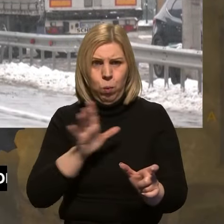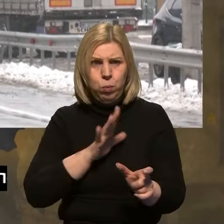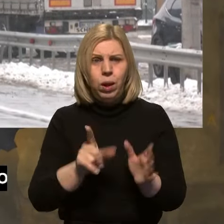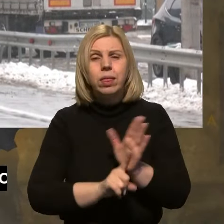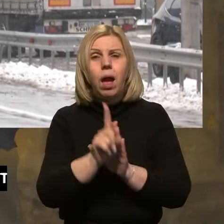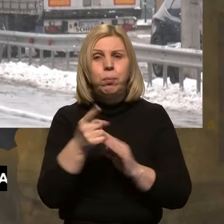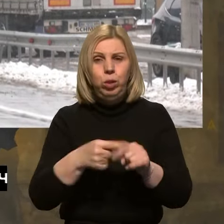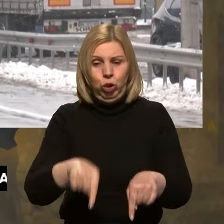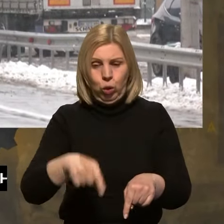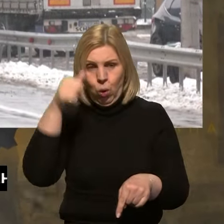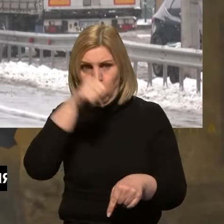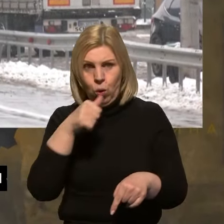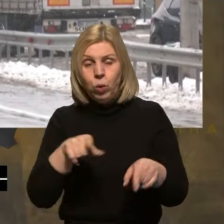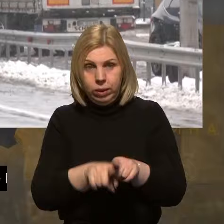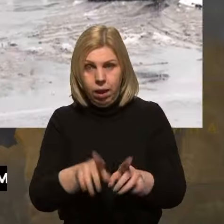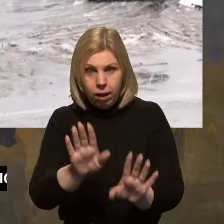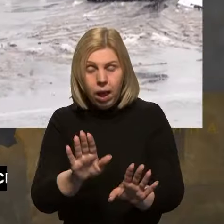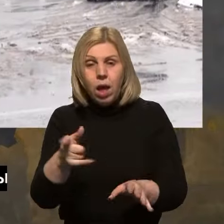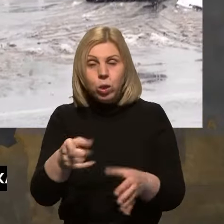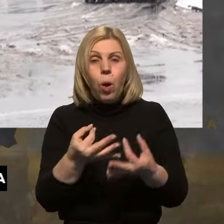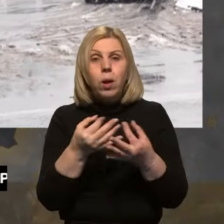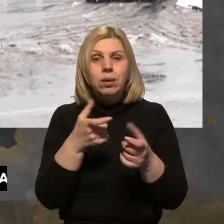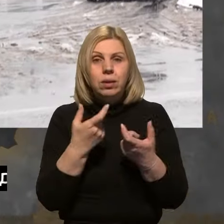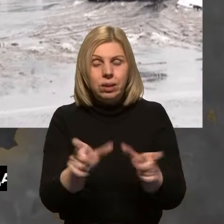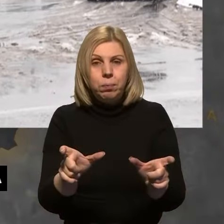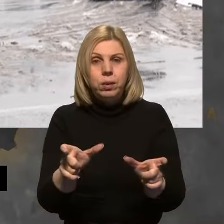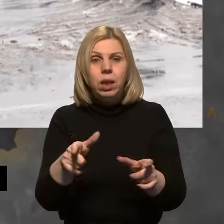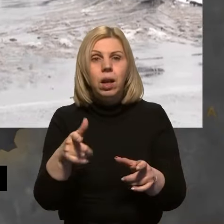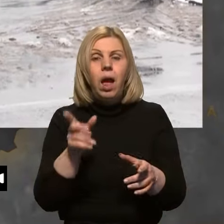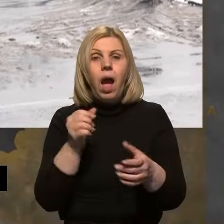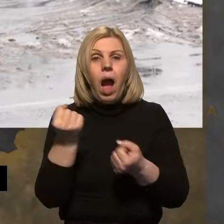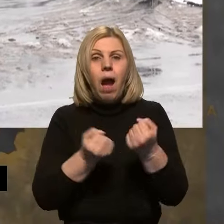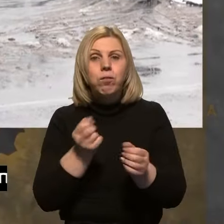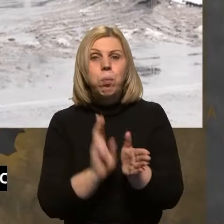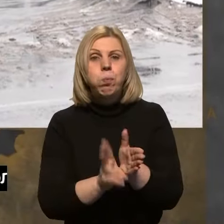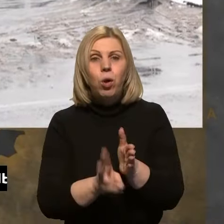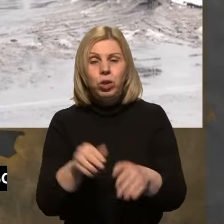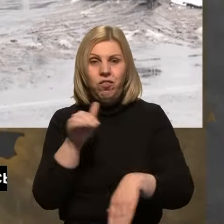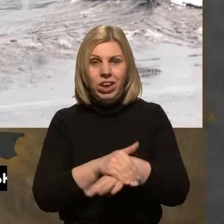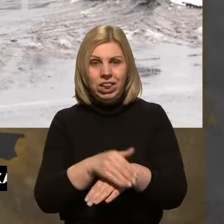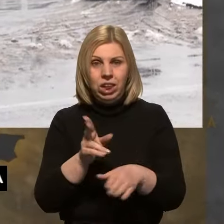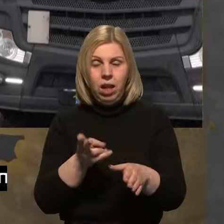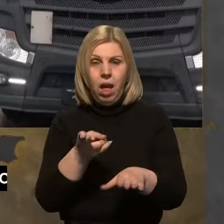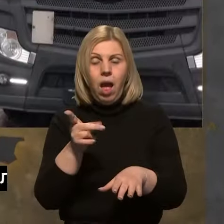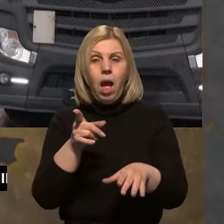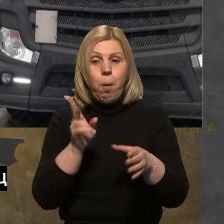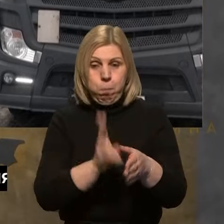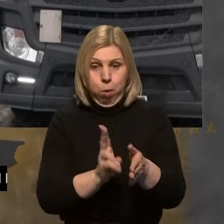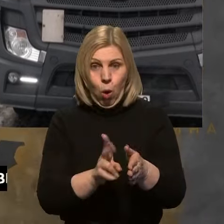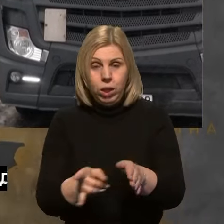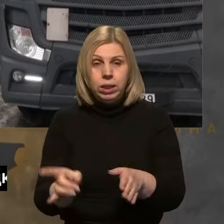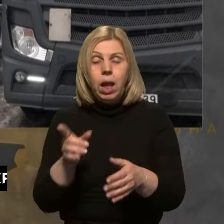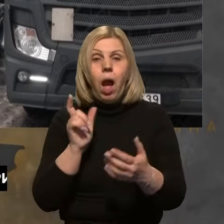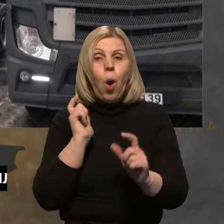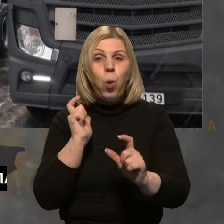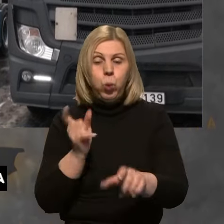початку цього року, так, то запустили також автопо'їзди. Коли фактично на платформи вантажили вантажівки